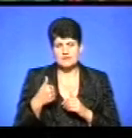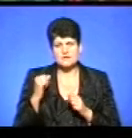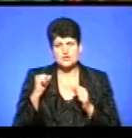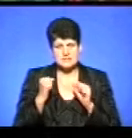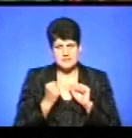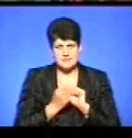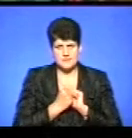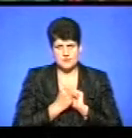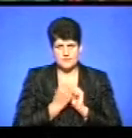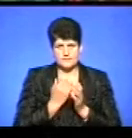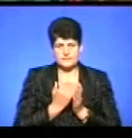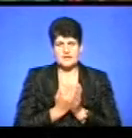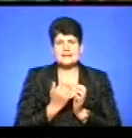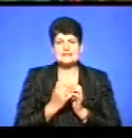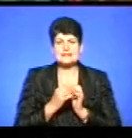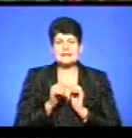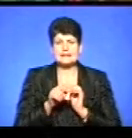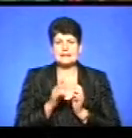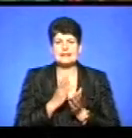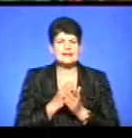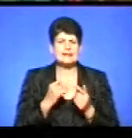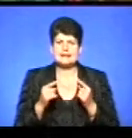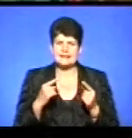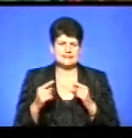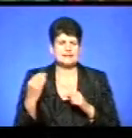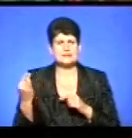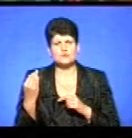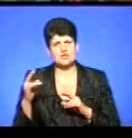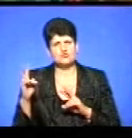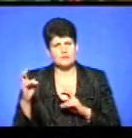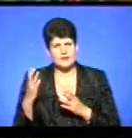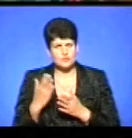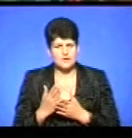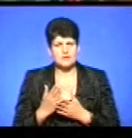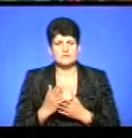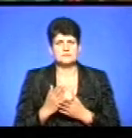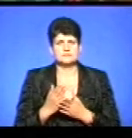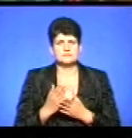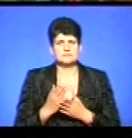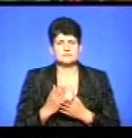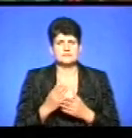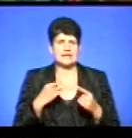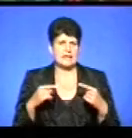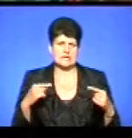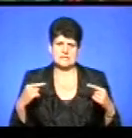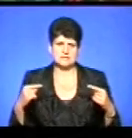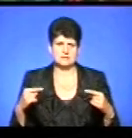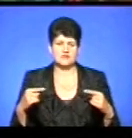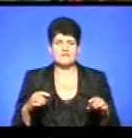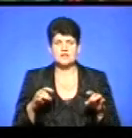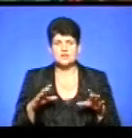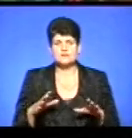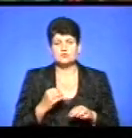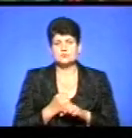'ятав. І серед них є різні, на історичні теми, різні. Тобто рішив